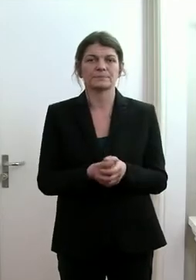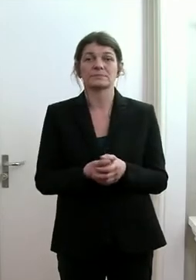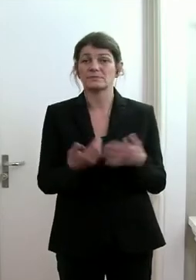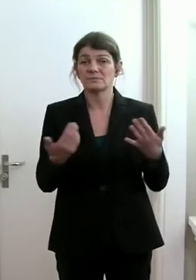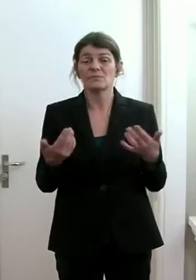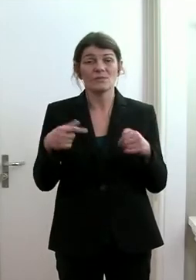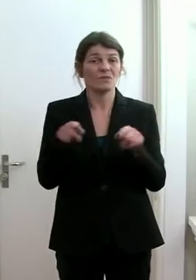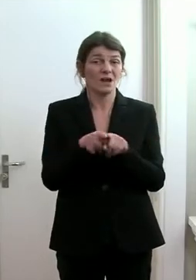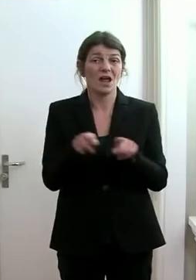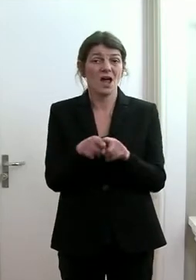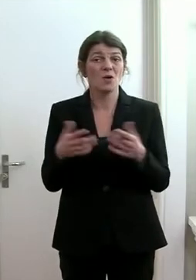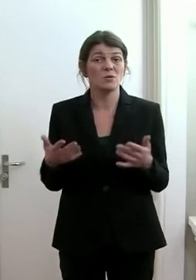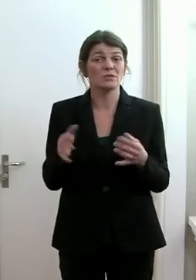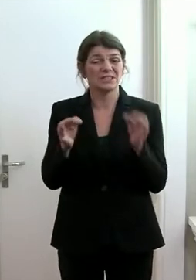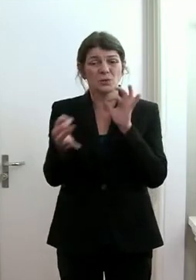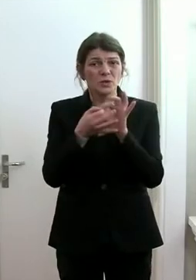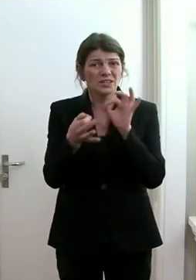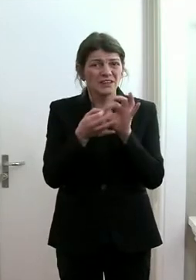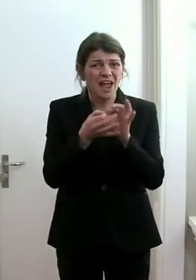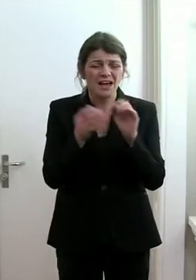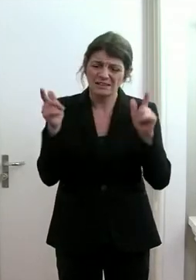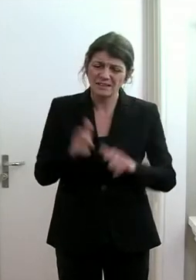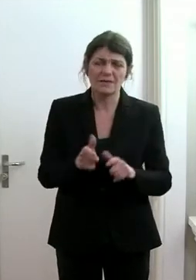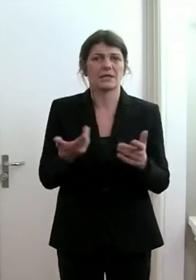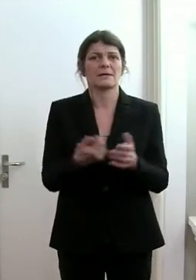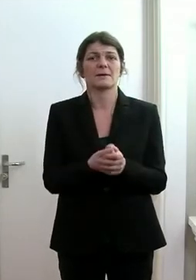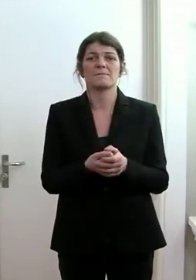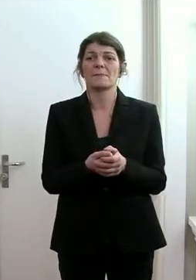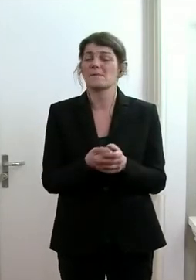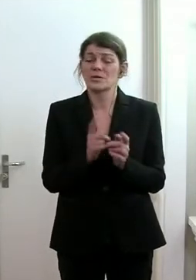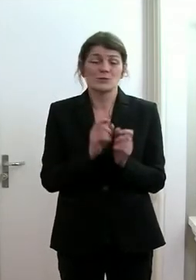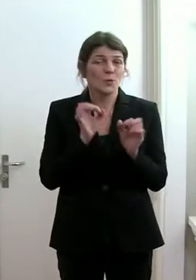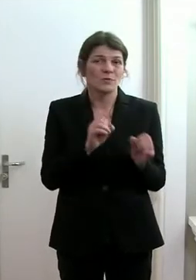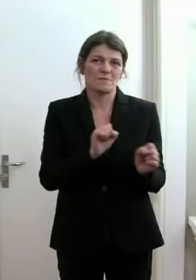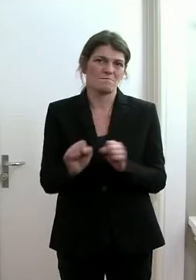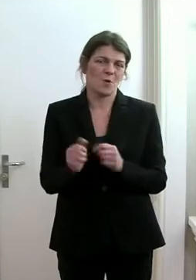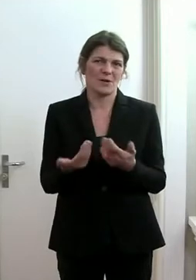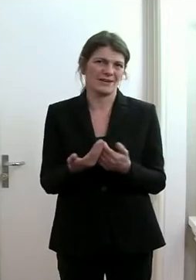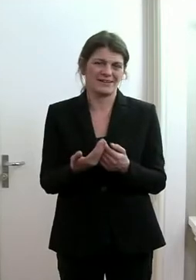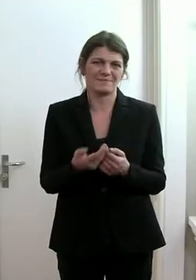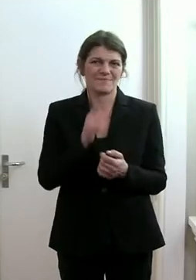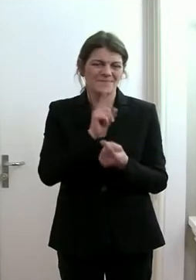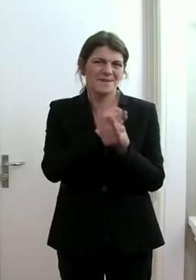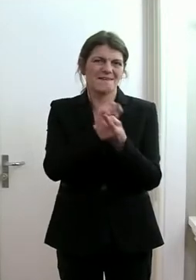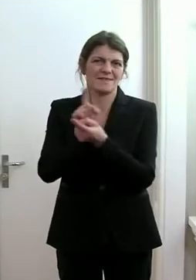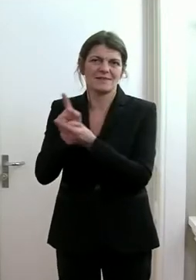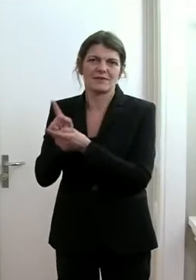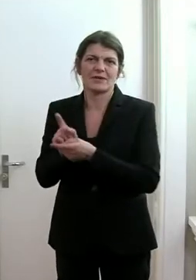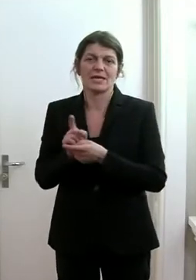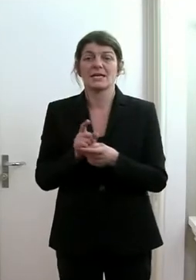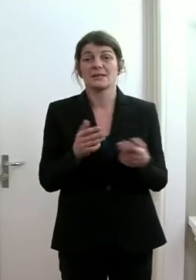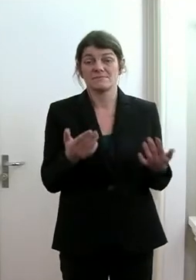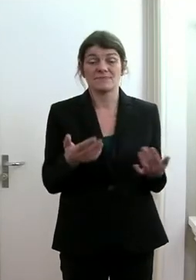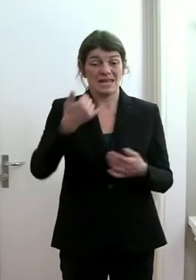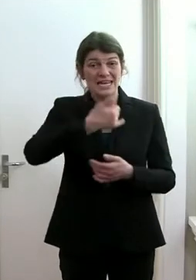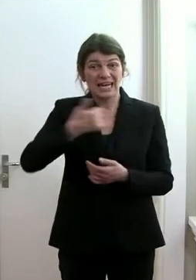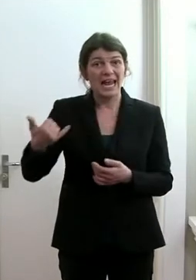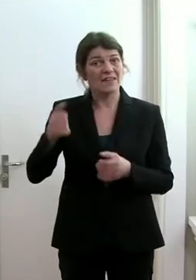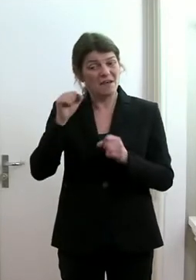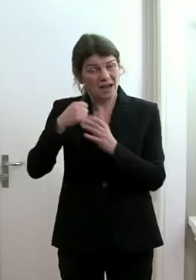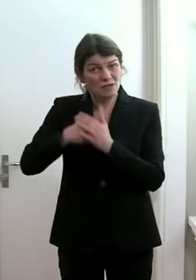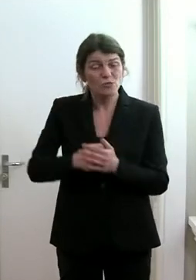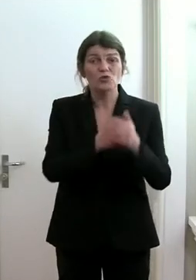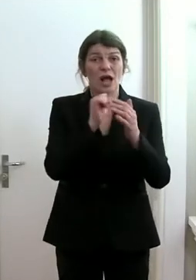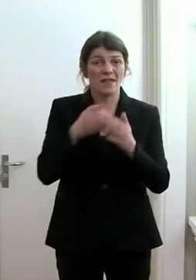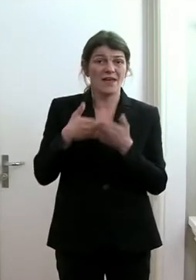auch die Kontakte und so gut wie möglich reduzieren. Da trägt jeder dazu bei,